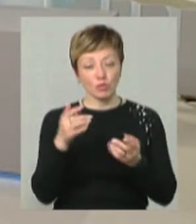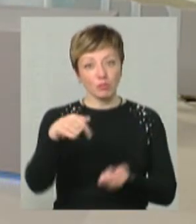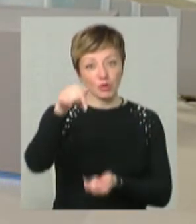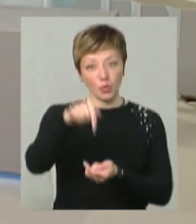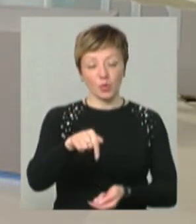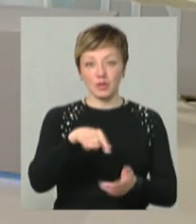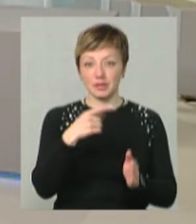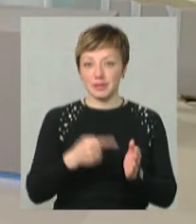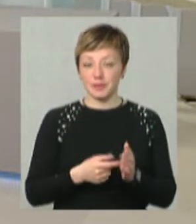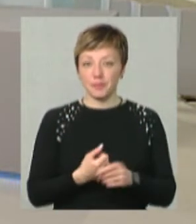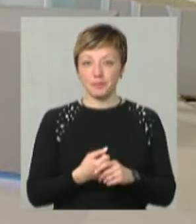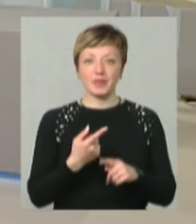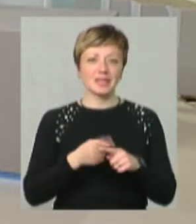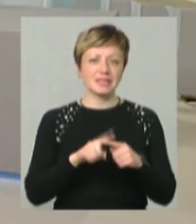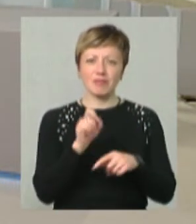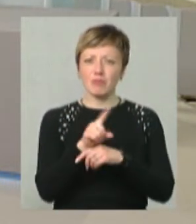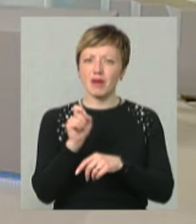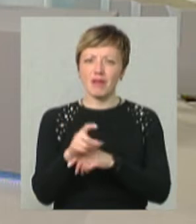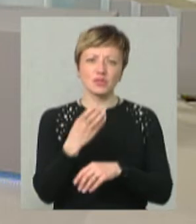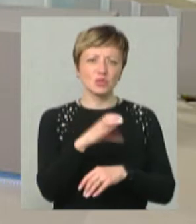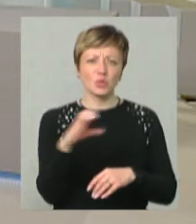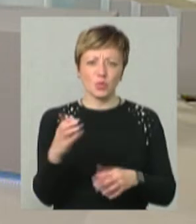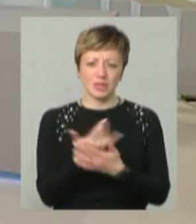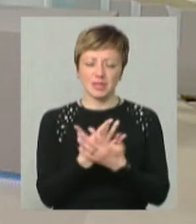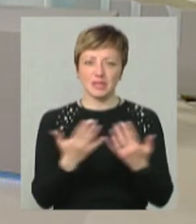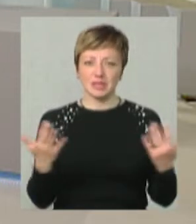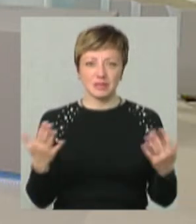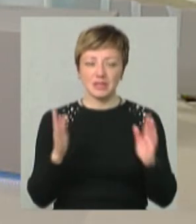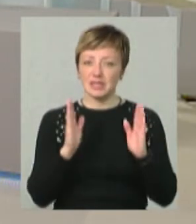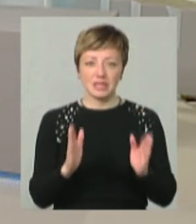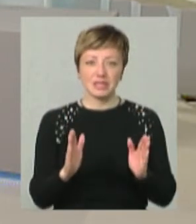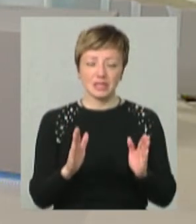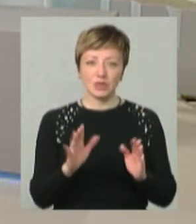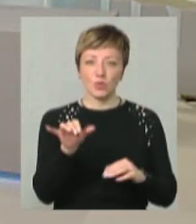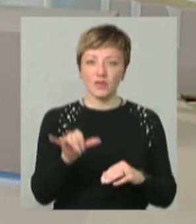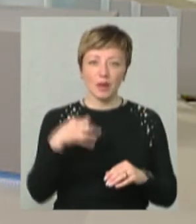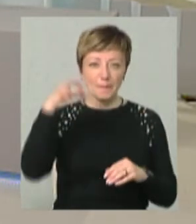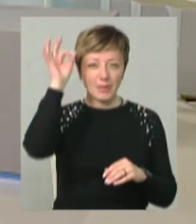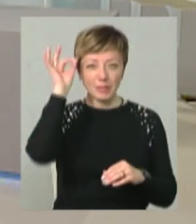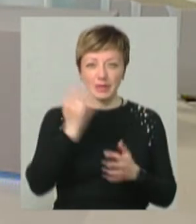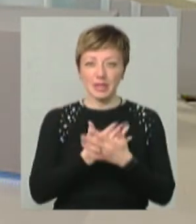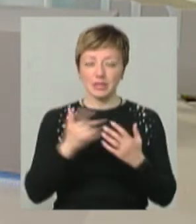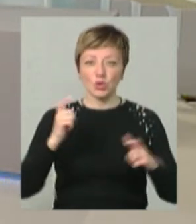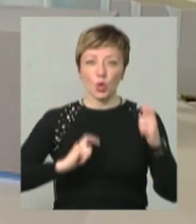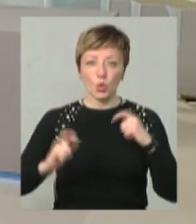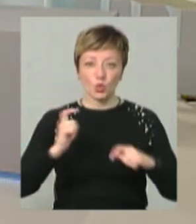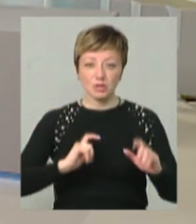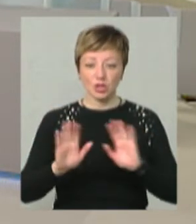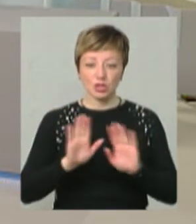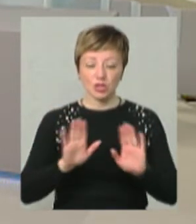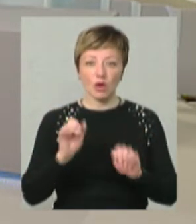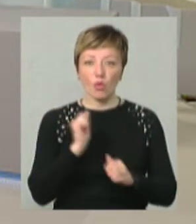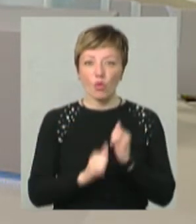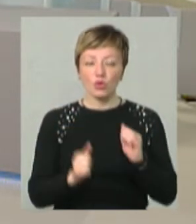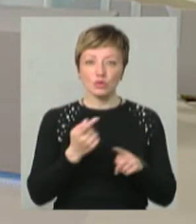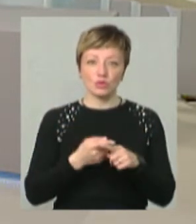підходити? Цих вправ, мабуть, сотні різних. І вони не тільки там з університету, я пам'ятаю, різні курси режисерські. Кожне